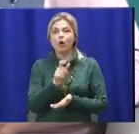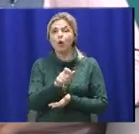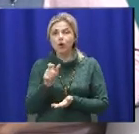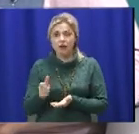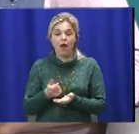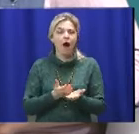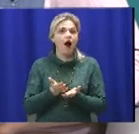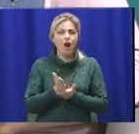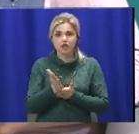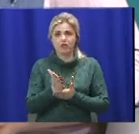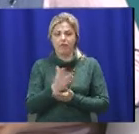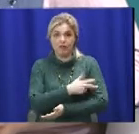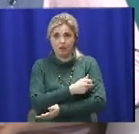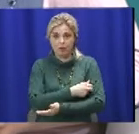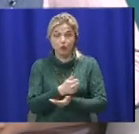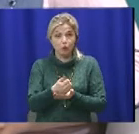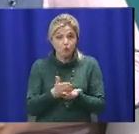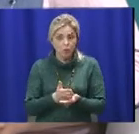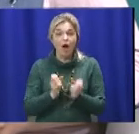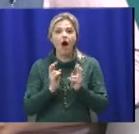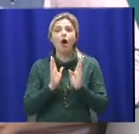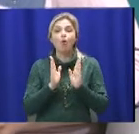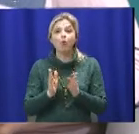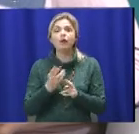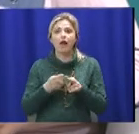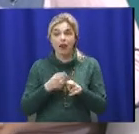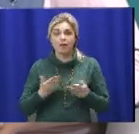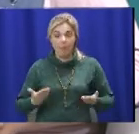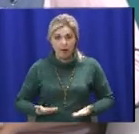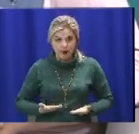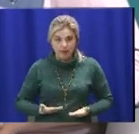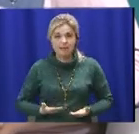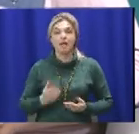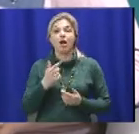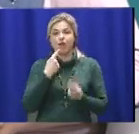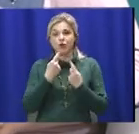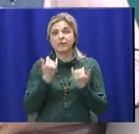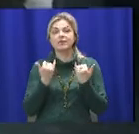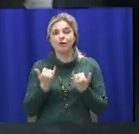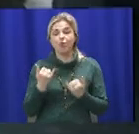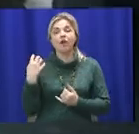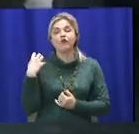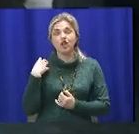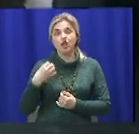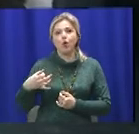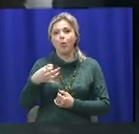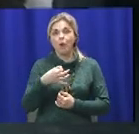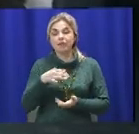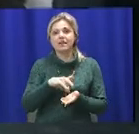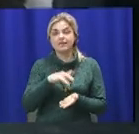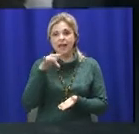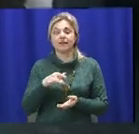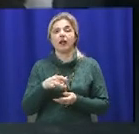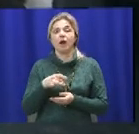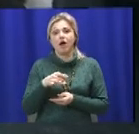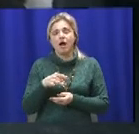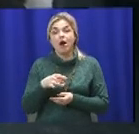послугами і як це буде відбуватись на практиці, говоритимемо сьогодні з начальником обласного центру здоров'я Оксаною